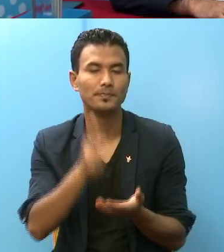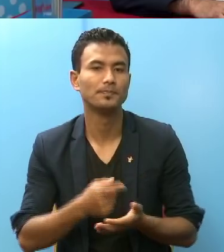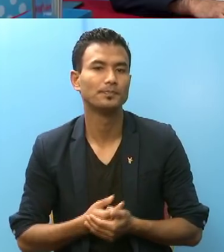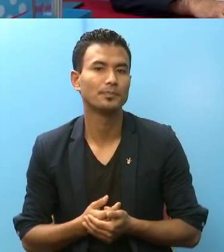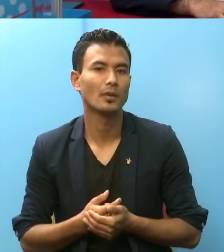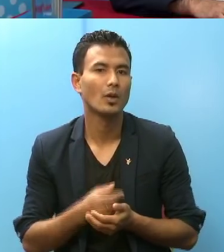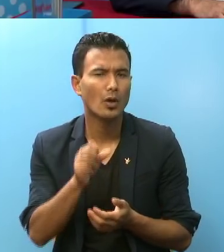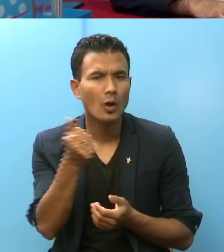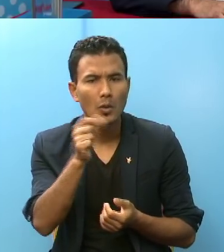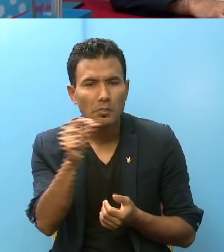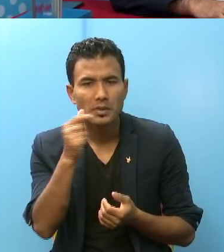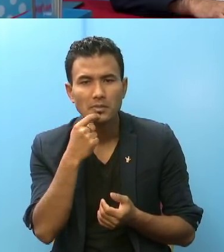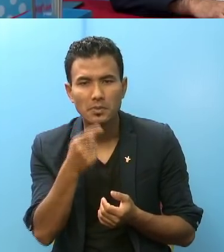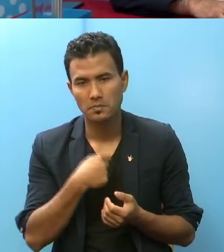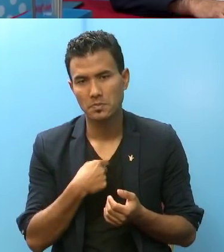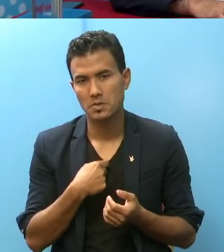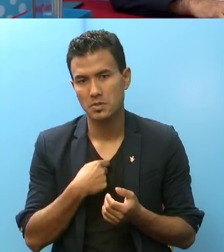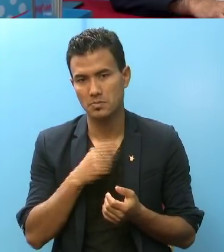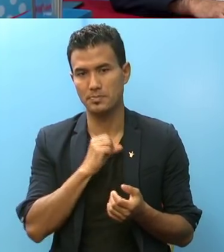आरको कुरा मला